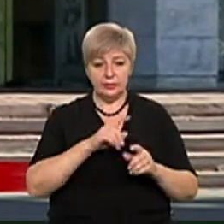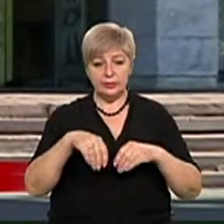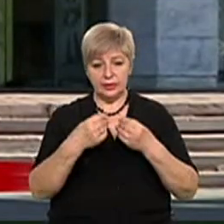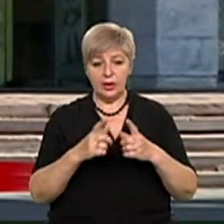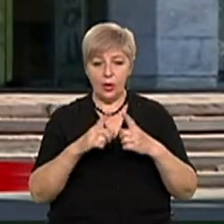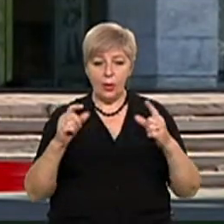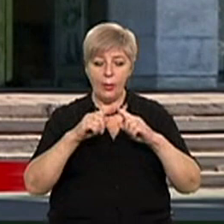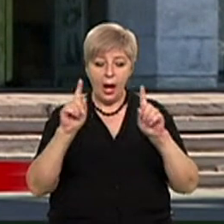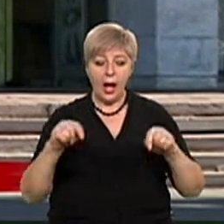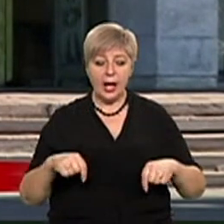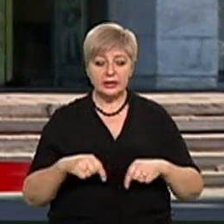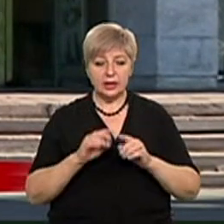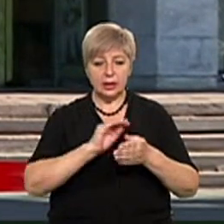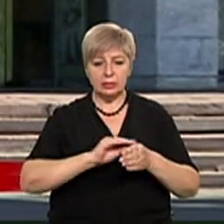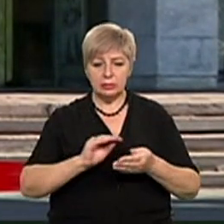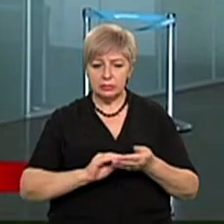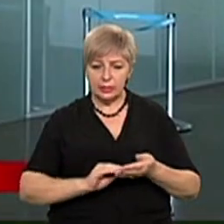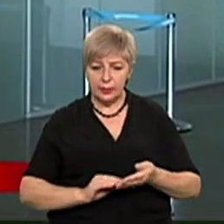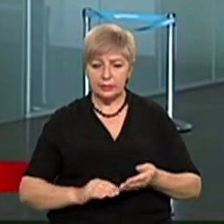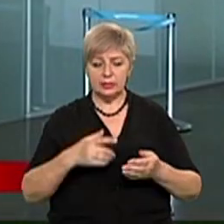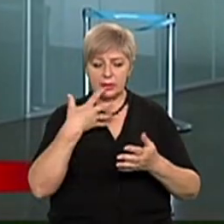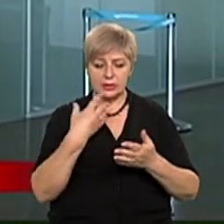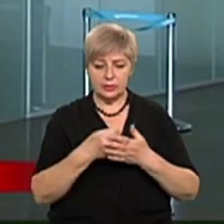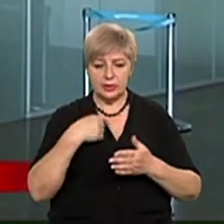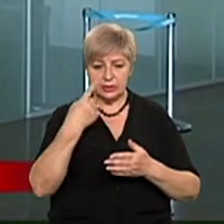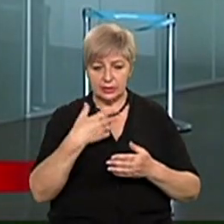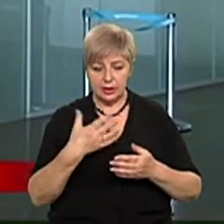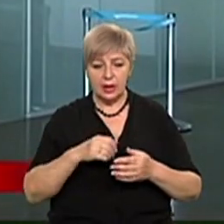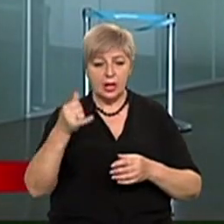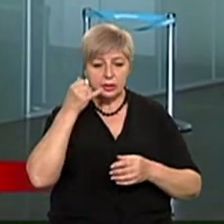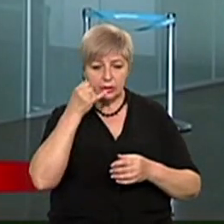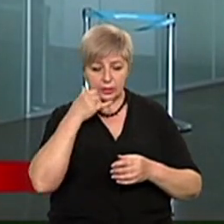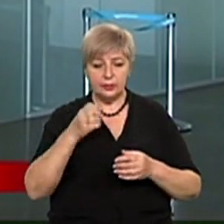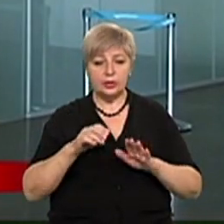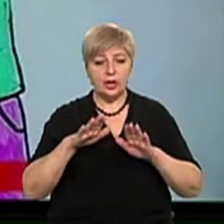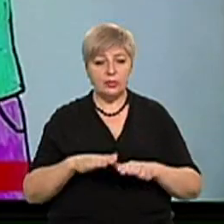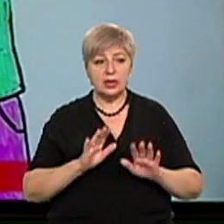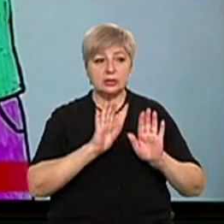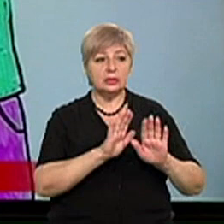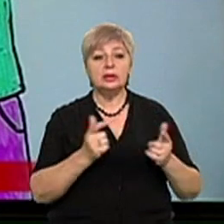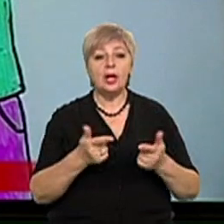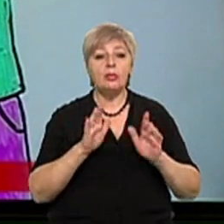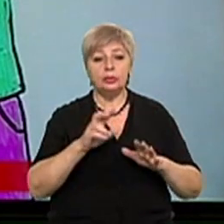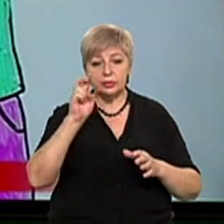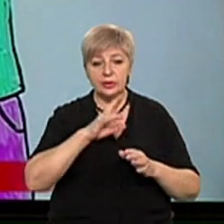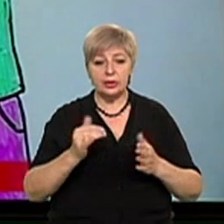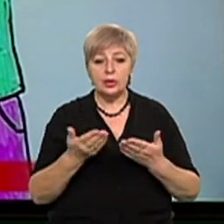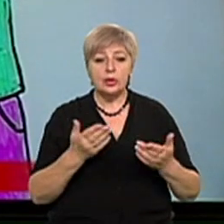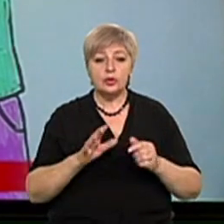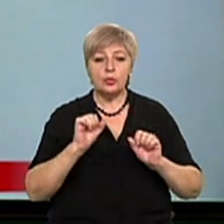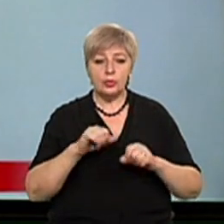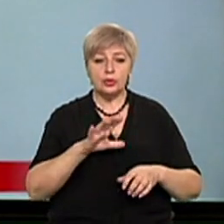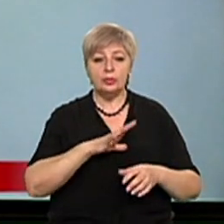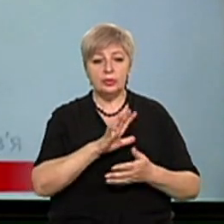Пасажири заповнюють анкети, де вказують особисті дані, телефон та місце перебування в країні, аби їх надалі можна було взяти під